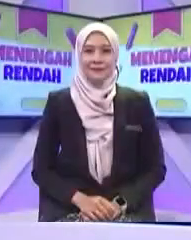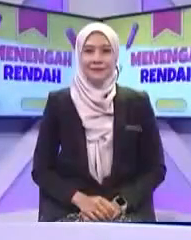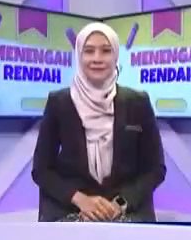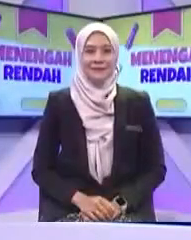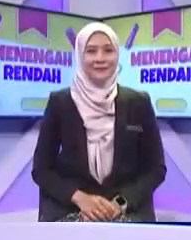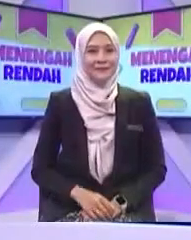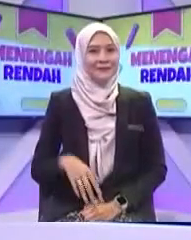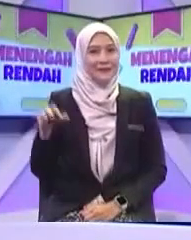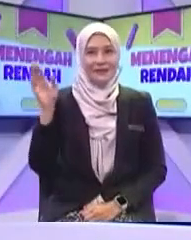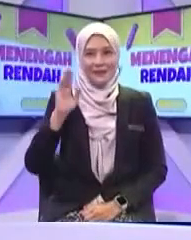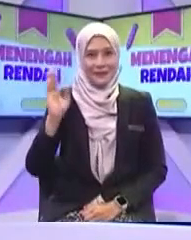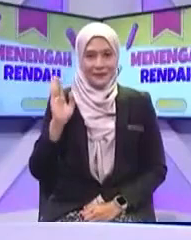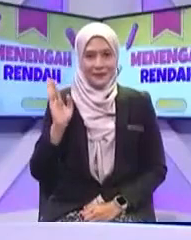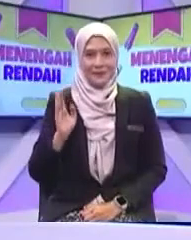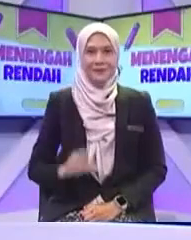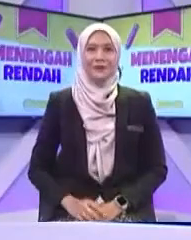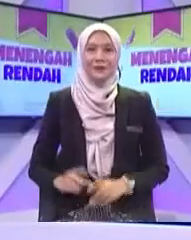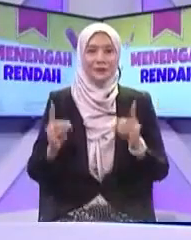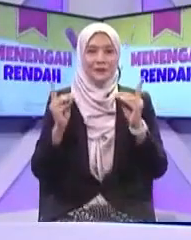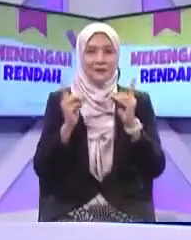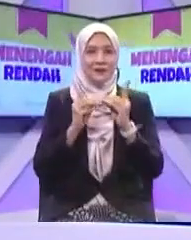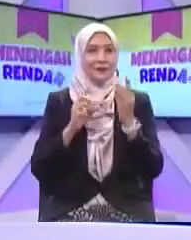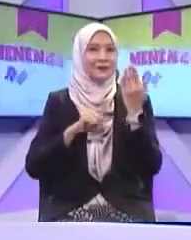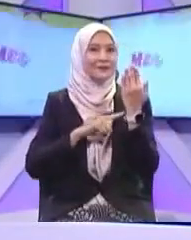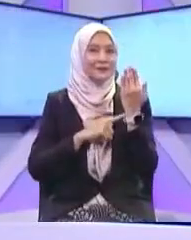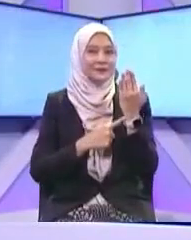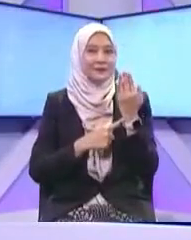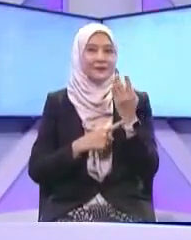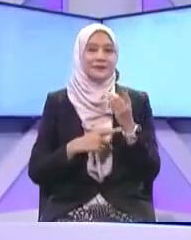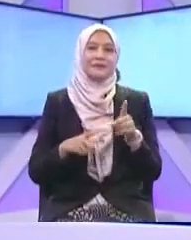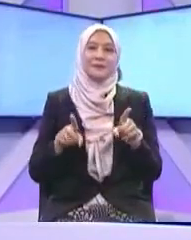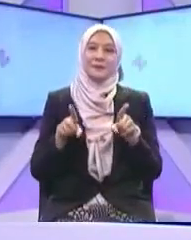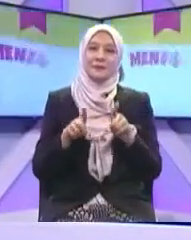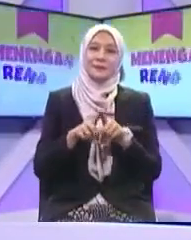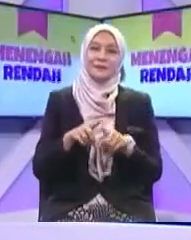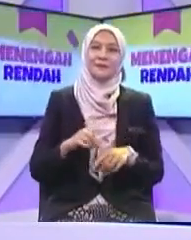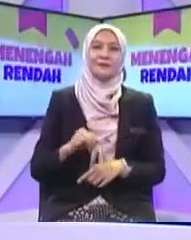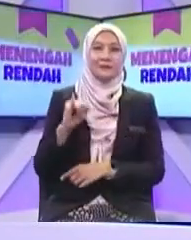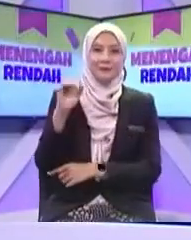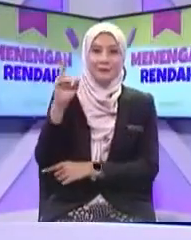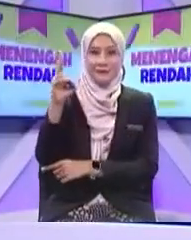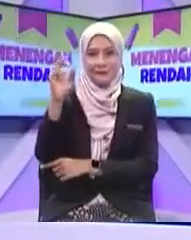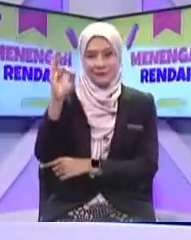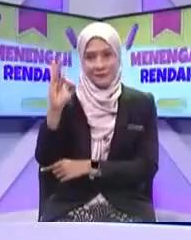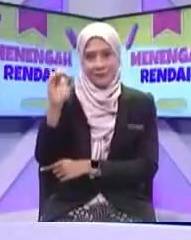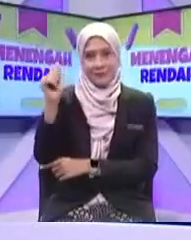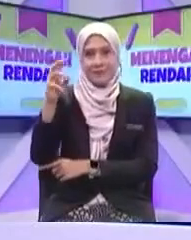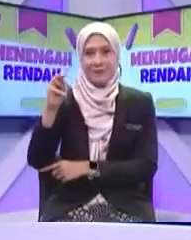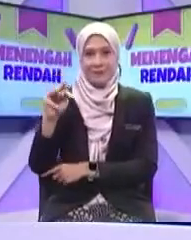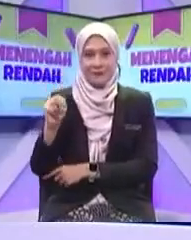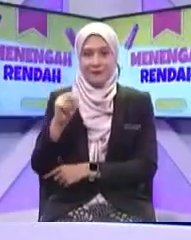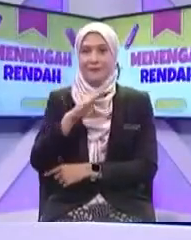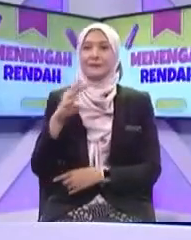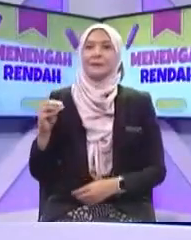kembali menyaksikan slot mendengar rendah Didik TV KPM bersama saya host anda Irfan Syahmi dan juga cikgu Fitri